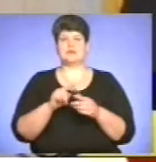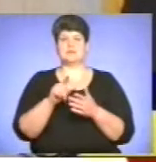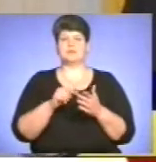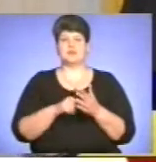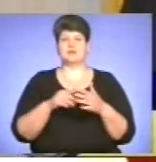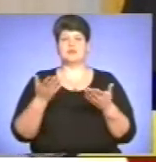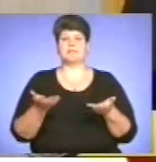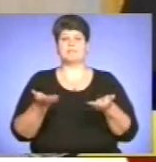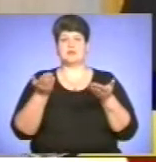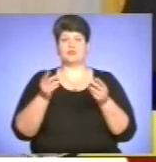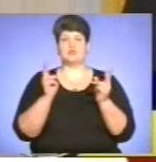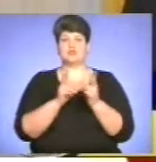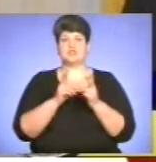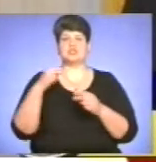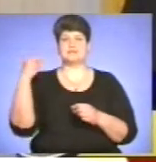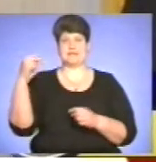президентом.